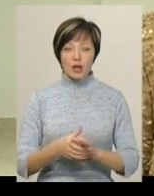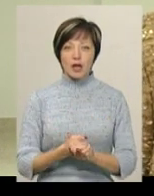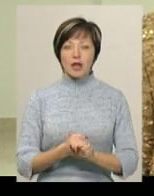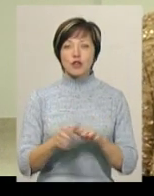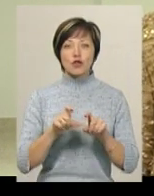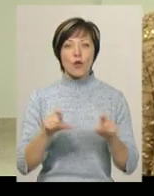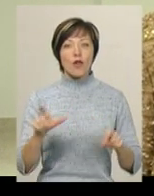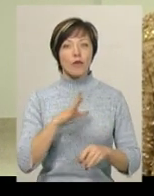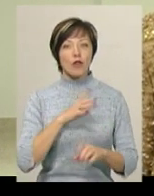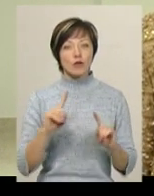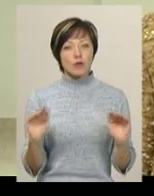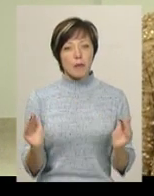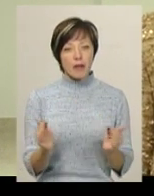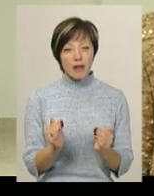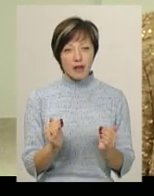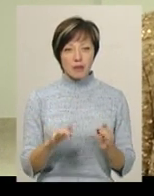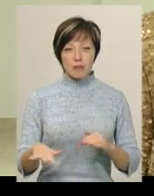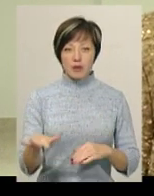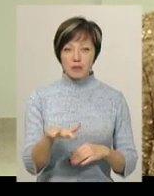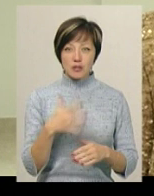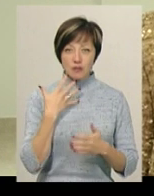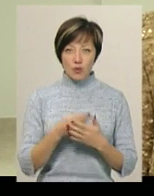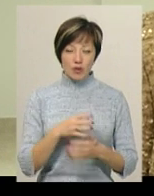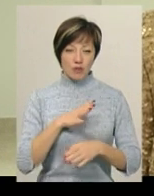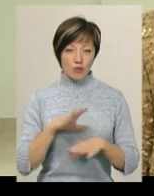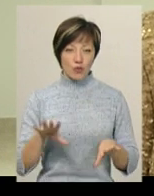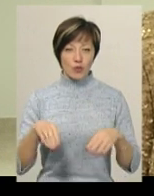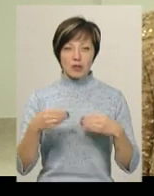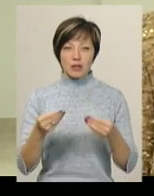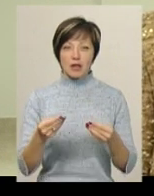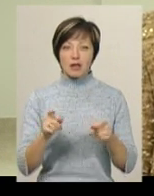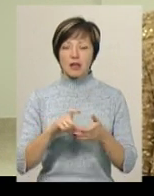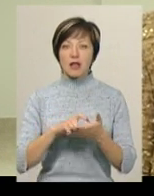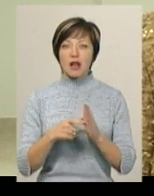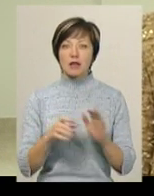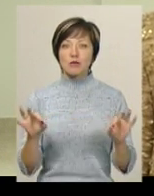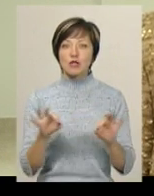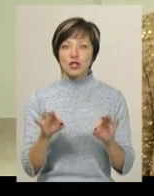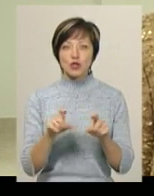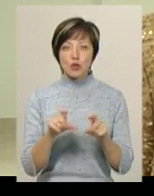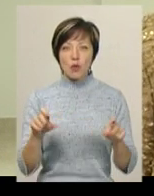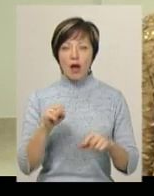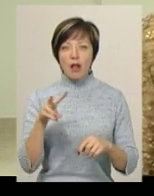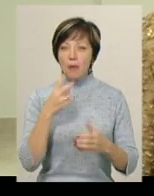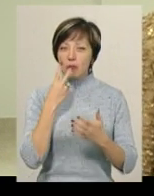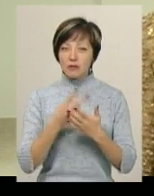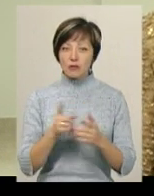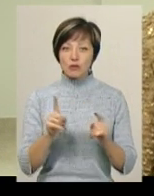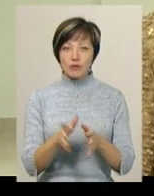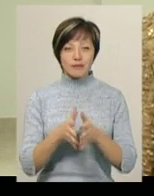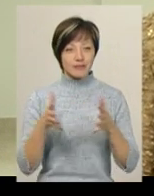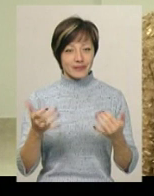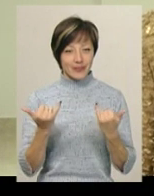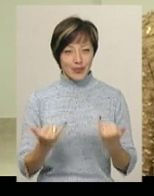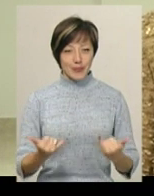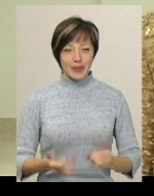Школа була дуже маленька, навіть приміщення свого не було. І тоді дали в клас в музичній школі. Але подивіться, що ми вже маємо